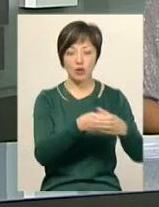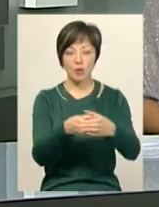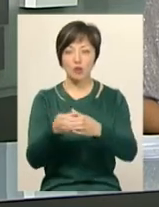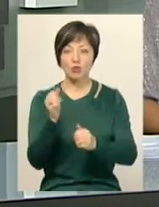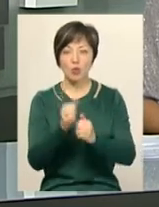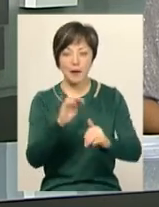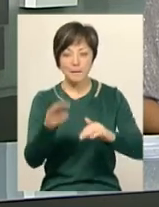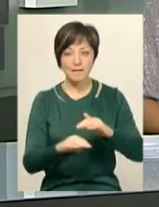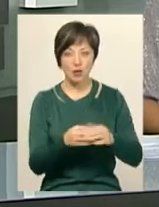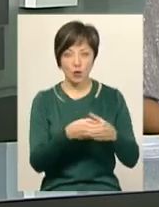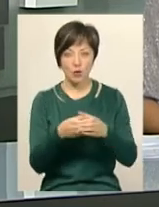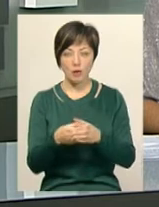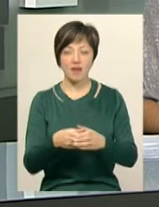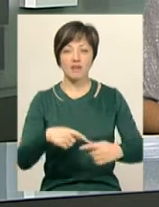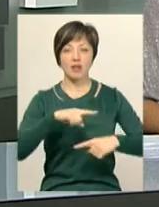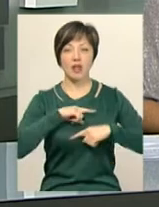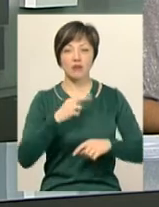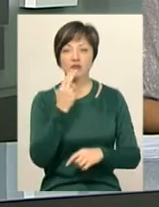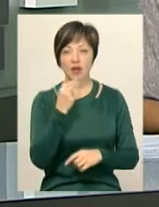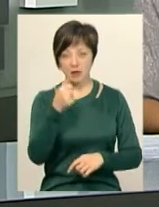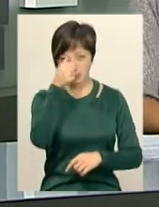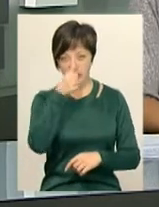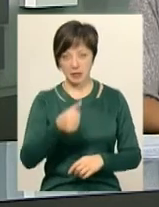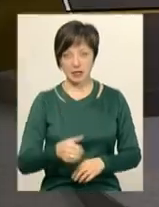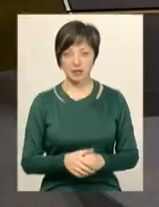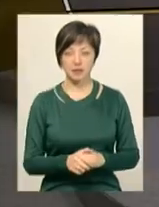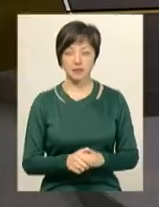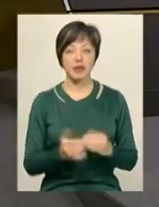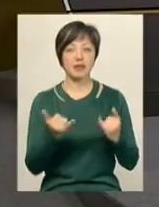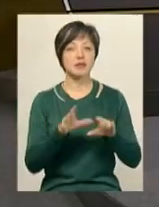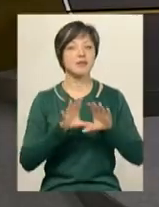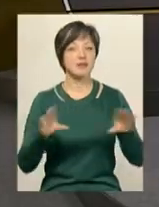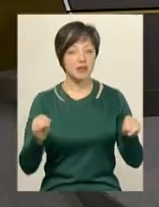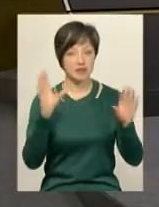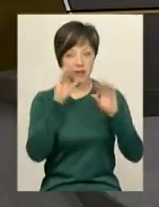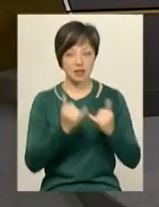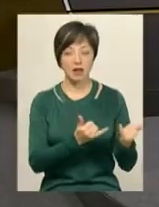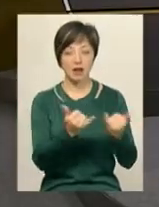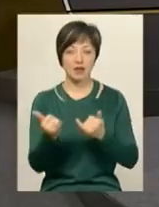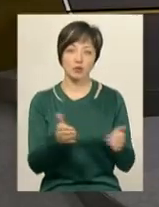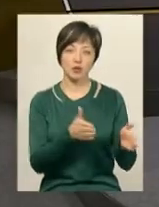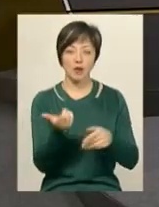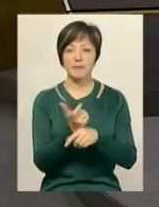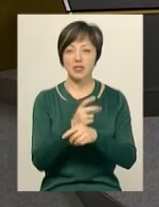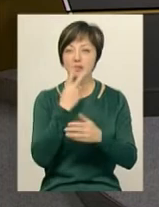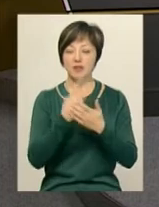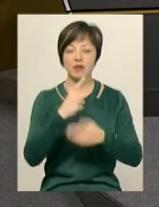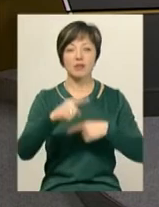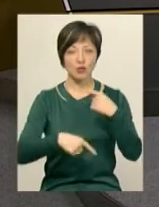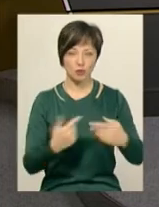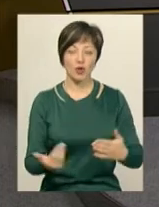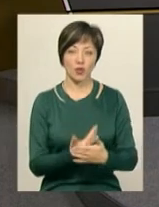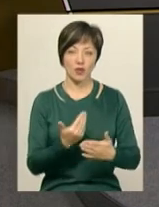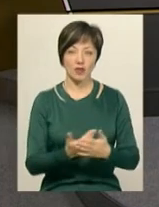підгрупи зіграють у фіналі в червні місяці. Наразі це все, що ми встигли для вас підготувати. Більше дивіться у наступних